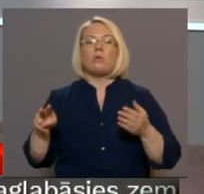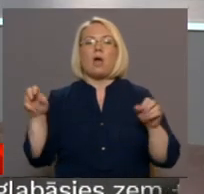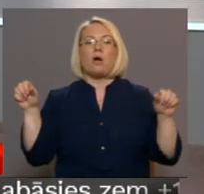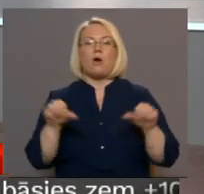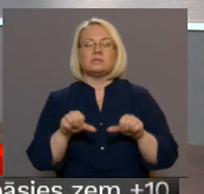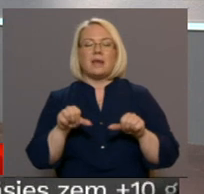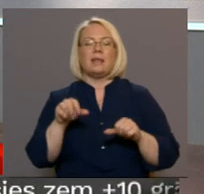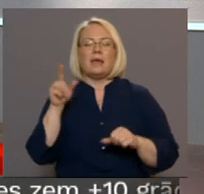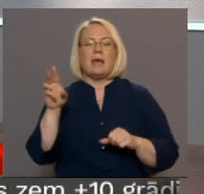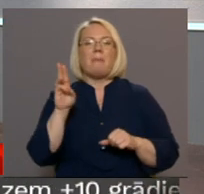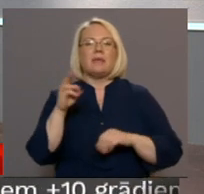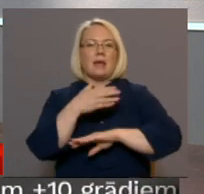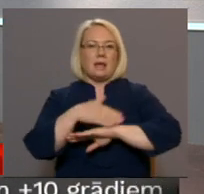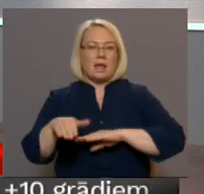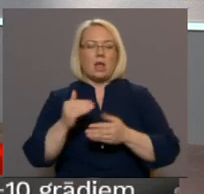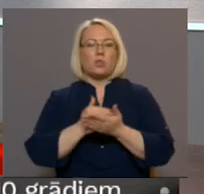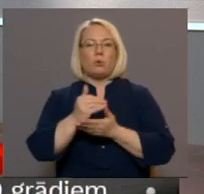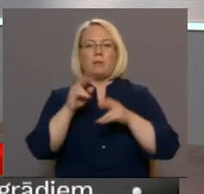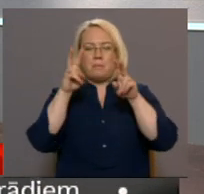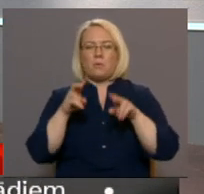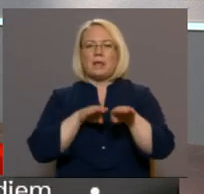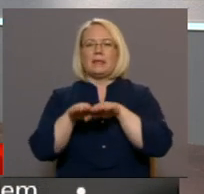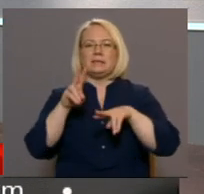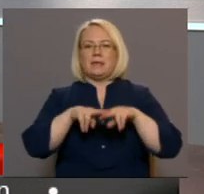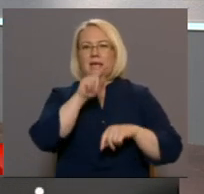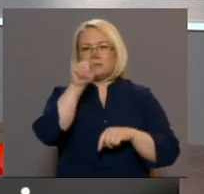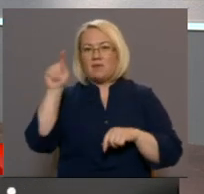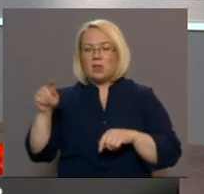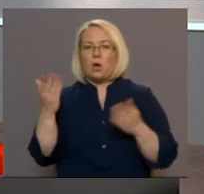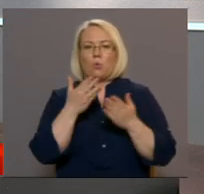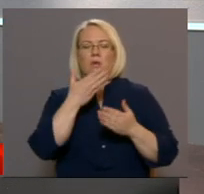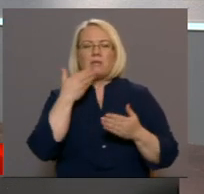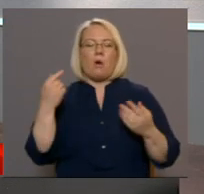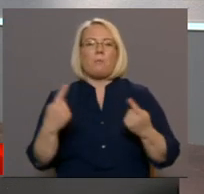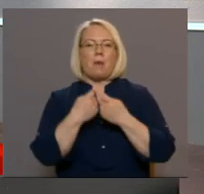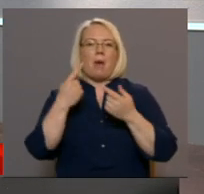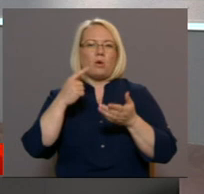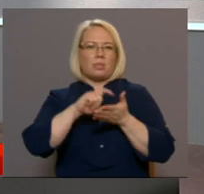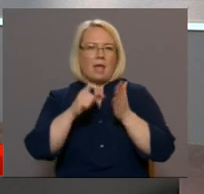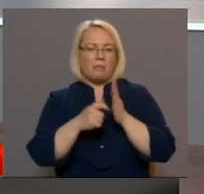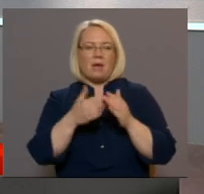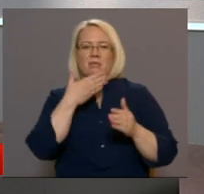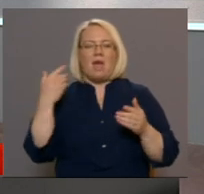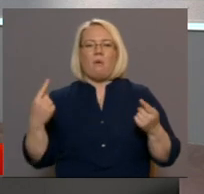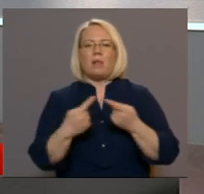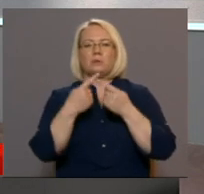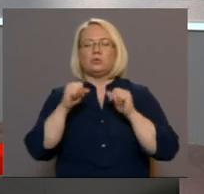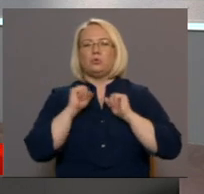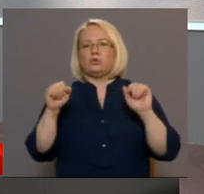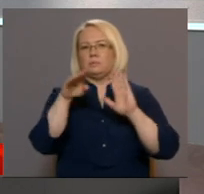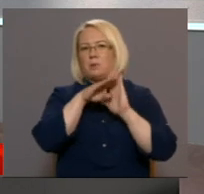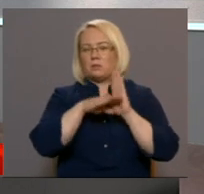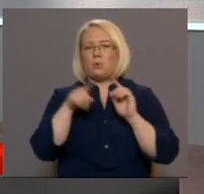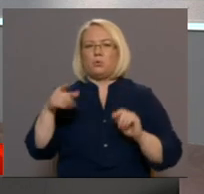Rīgā Merķaļielā turpina pārbaudīt līdzīgas vietas, kur iespējams nepiemērātās telpās, kas neatbilst drošības prasībām,